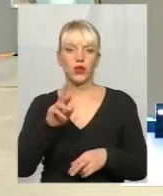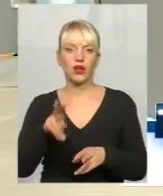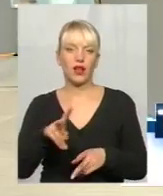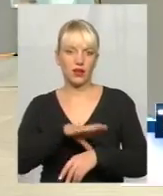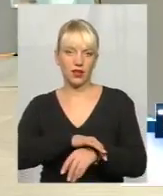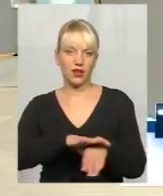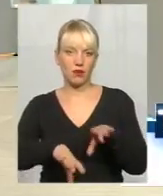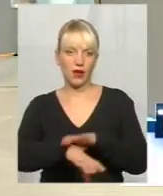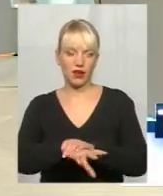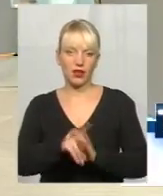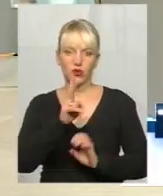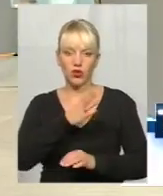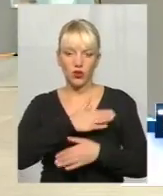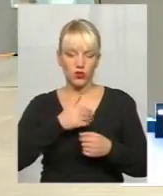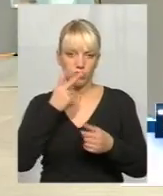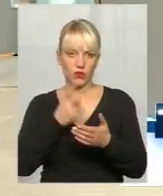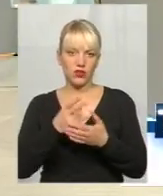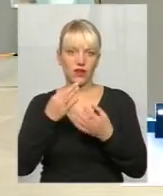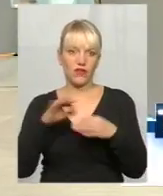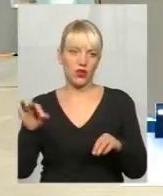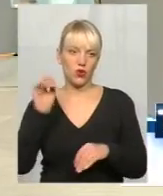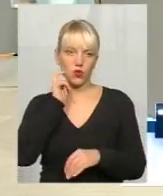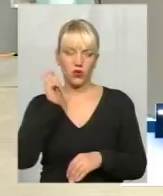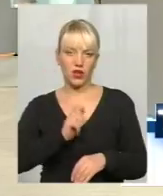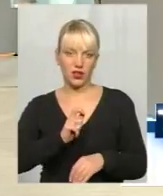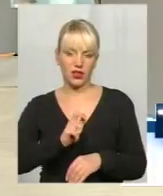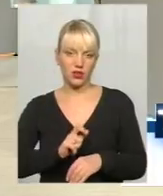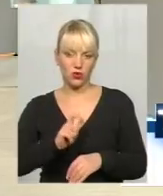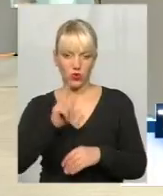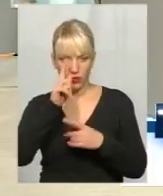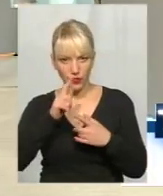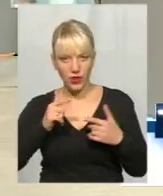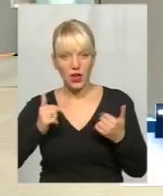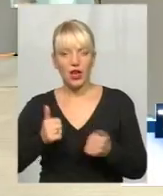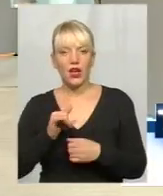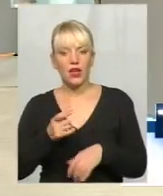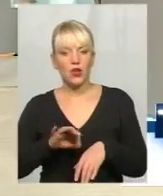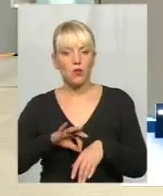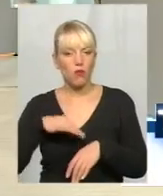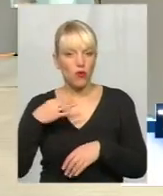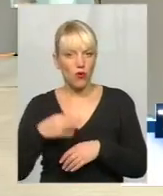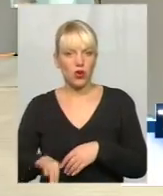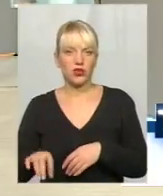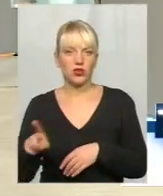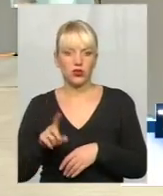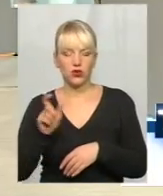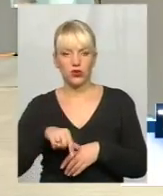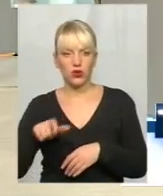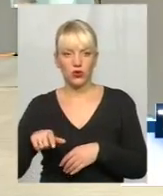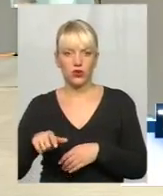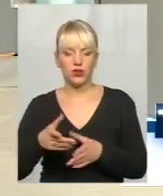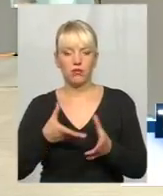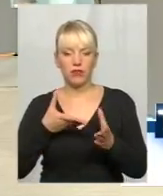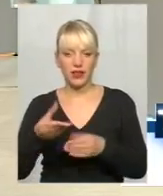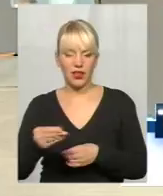які захочуть бачити вільної України. І дуже бодяче, що люди підготуються на